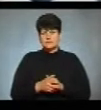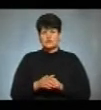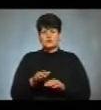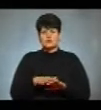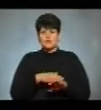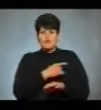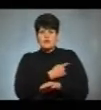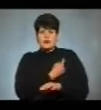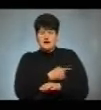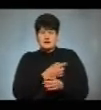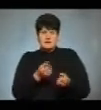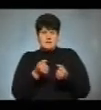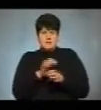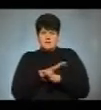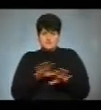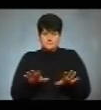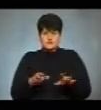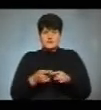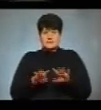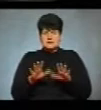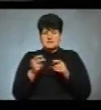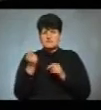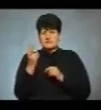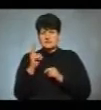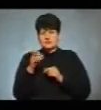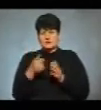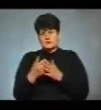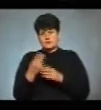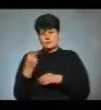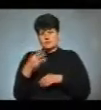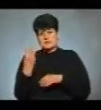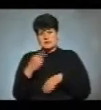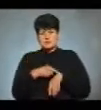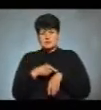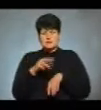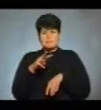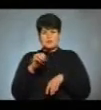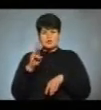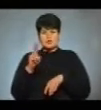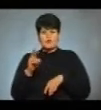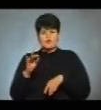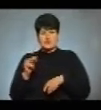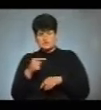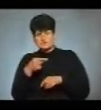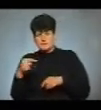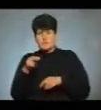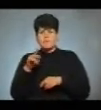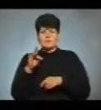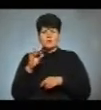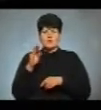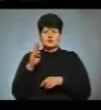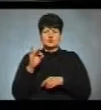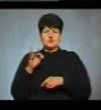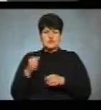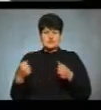Дорожня-транспортна пригода трапилась 12 квітня близько 23-ї години на трасі Мишковичі-Прошова. Зіткнувся службовий автомобіль